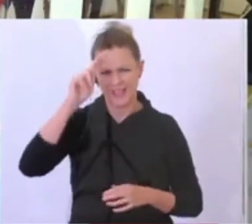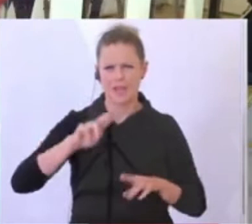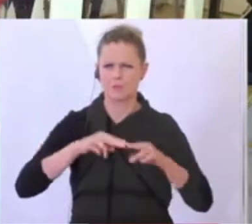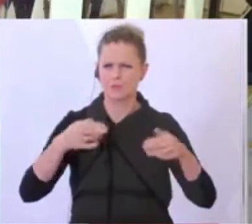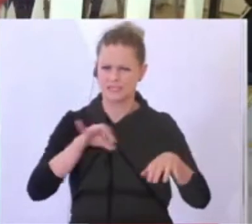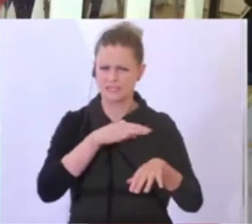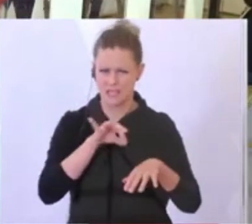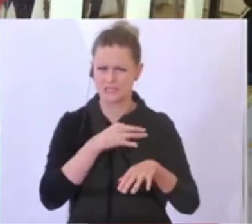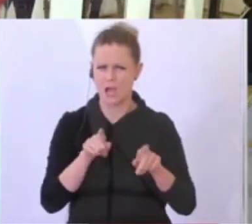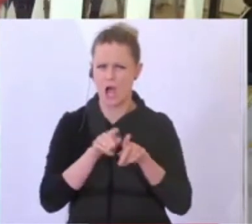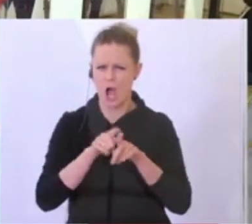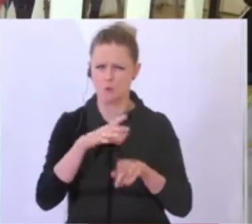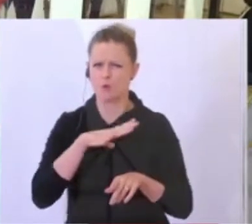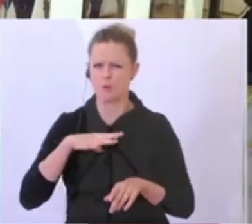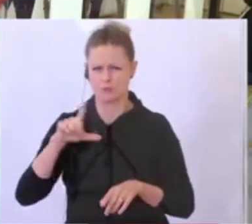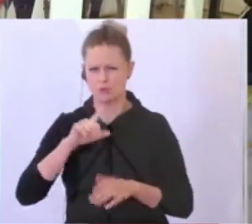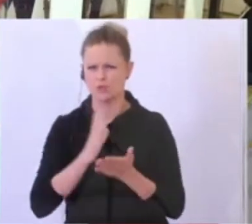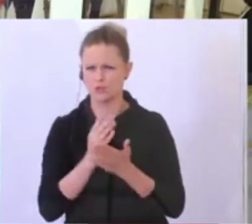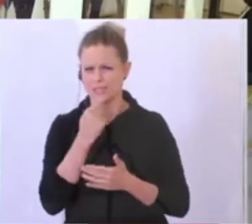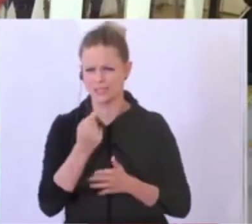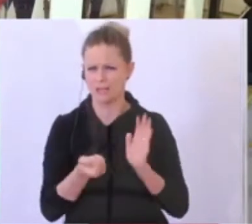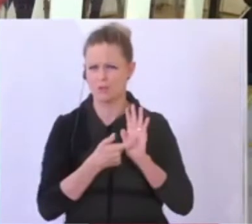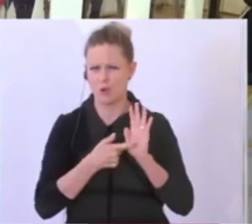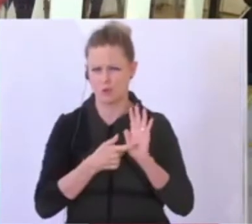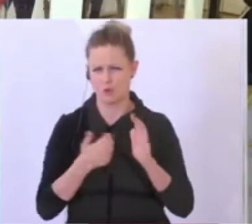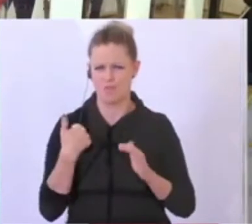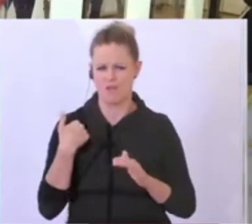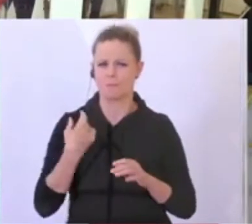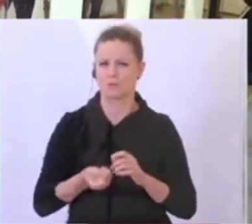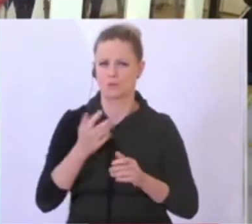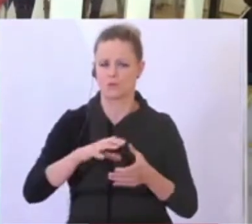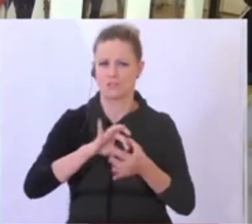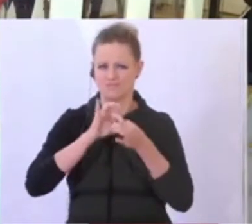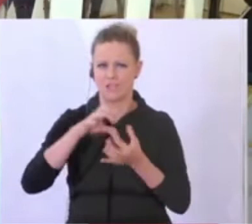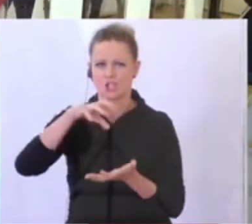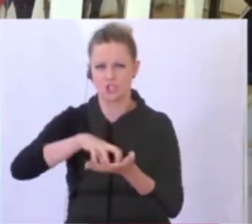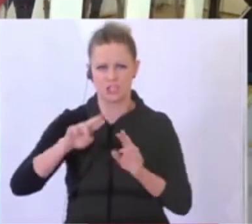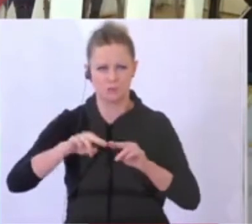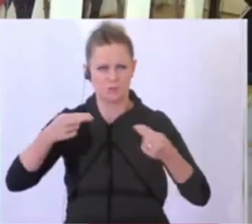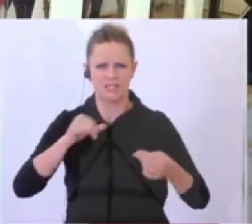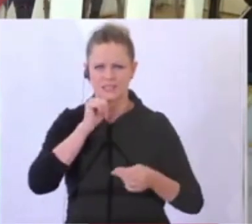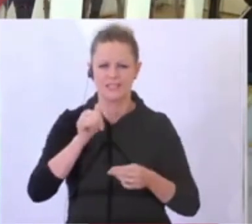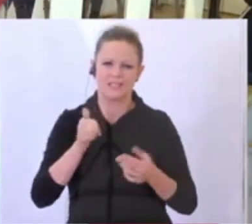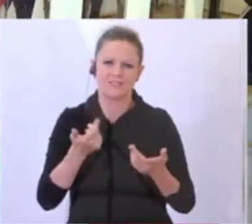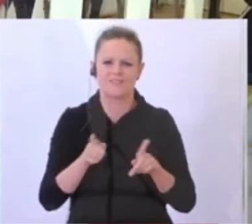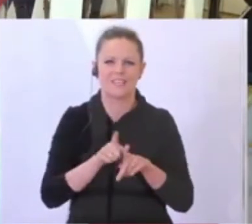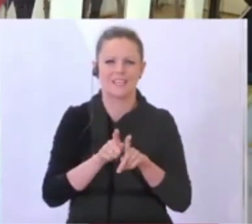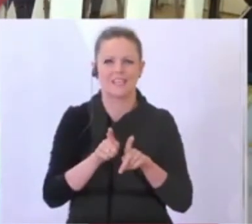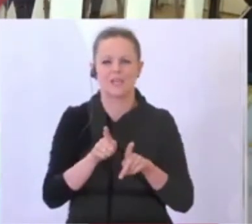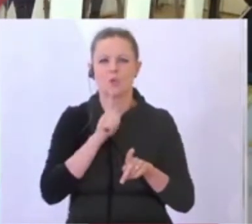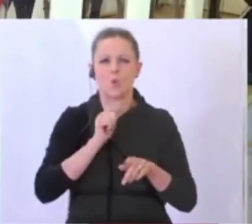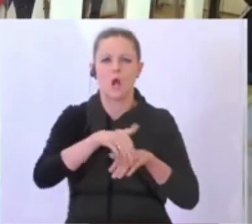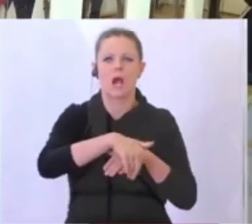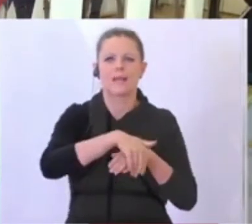auch der Herr Bürgermeister Ludwig angesprochen hat. Die Forderung stand ja im Raum vor allem vom Städtebund, ich glaube nicht nur eben auch den Entgang bei den